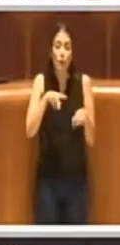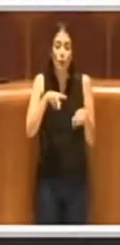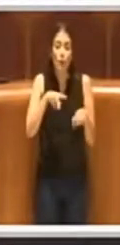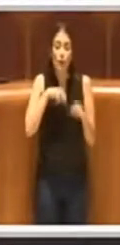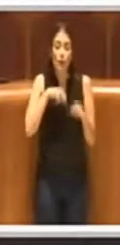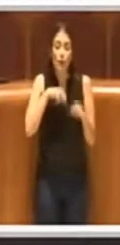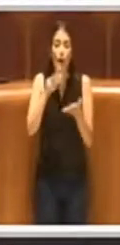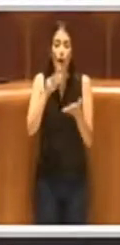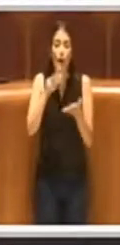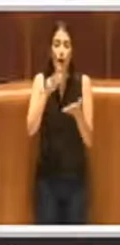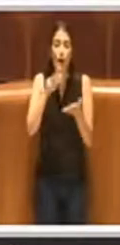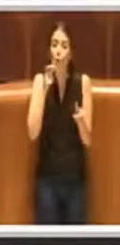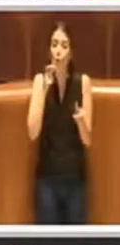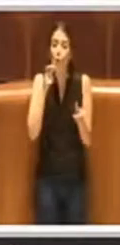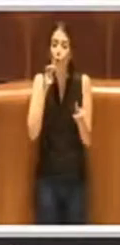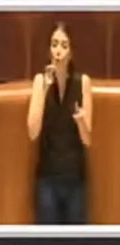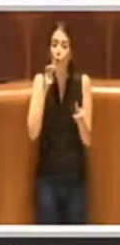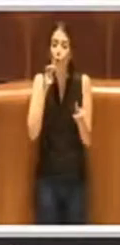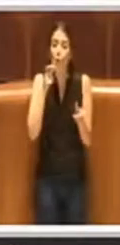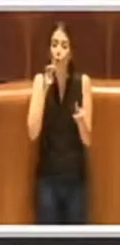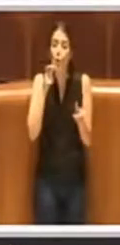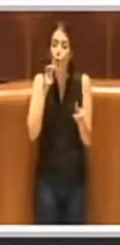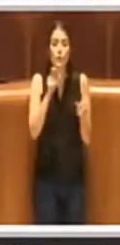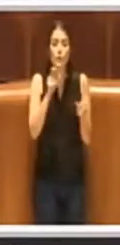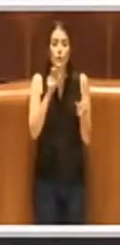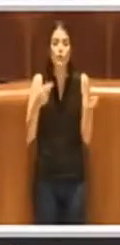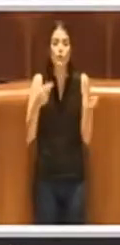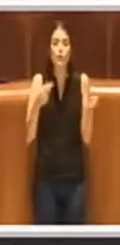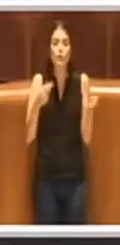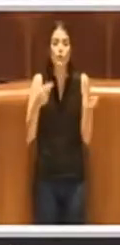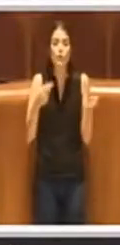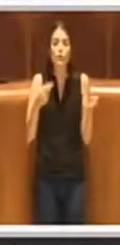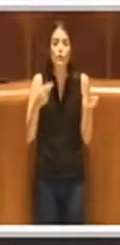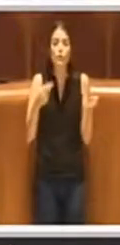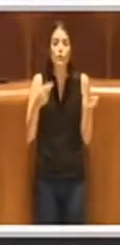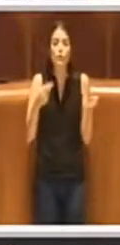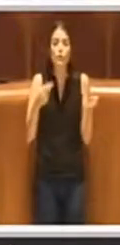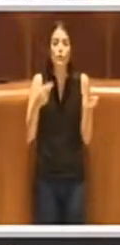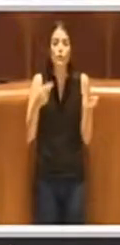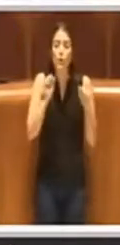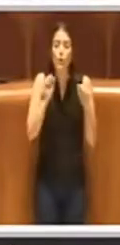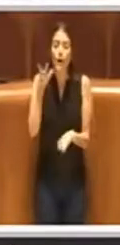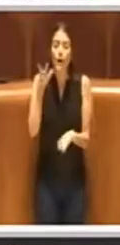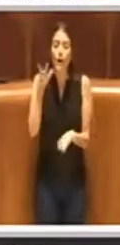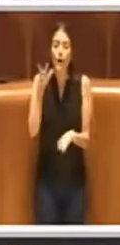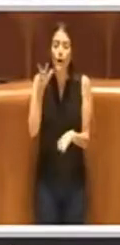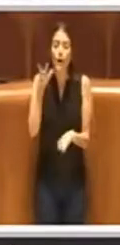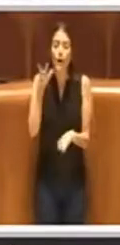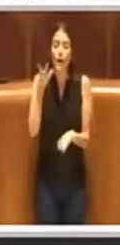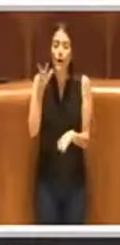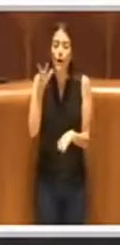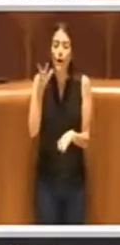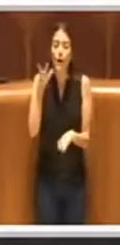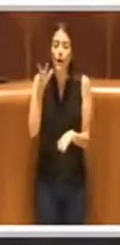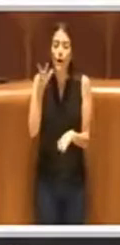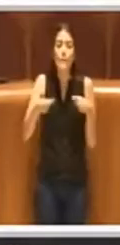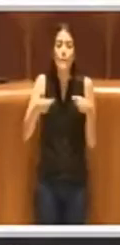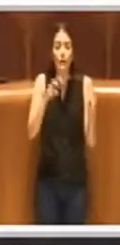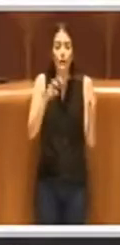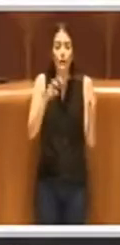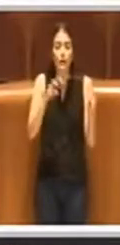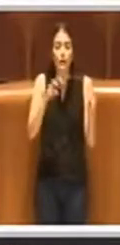comunicazione a tutti i soggetti interessati che possono garantire che i mercati agricoli